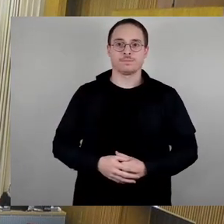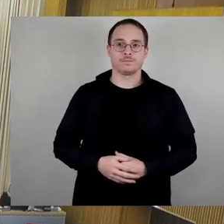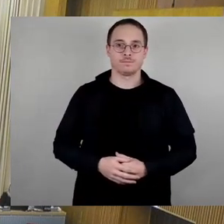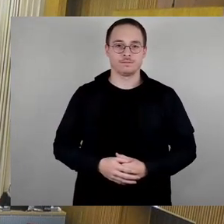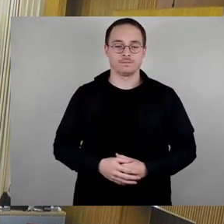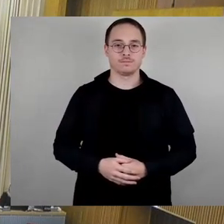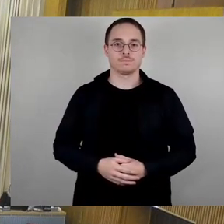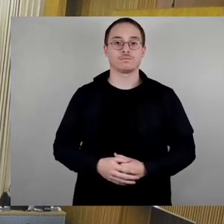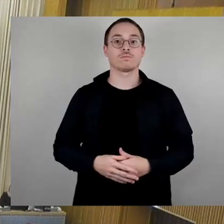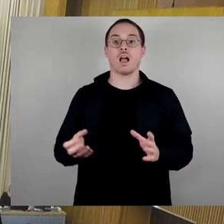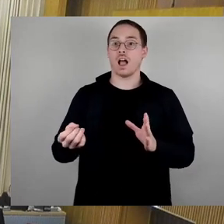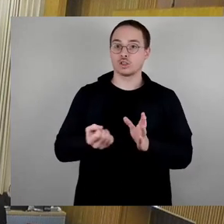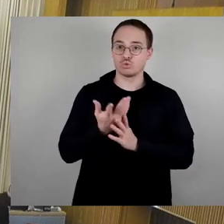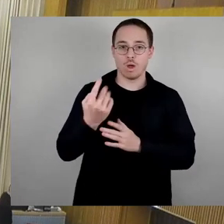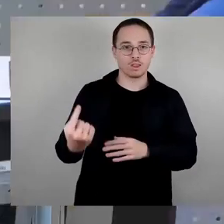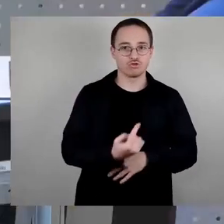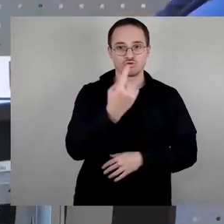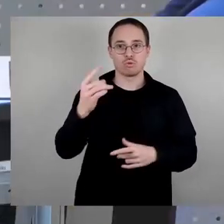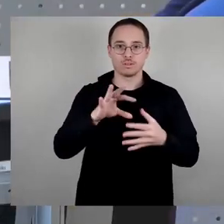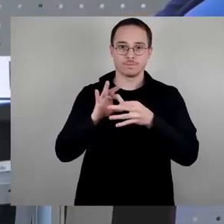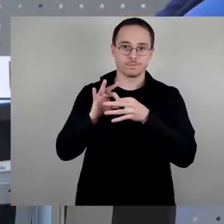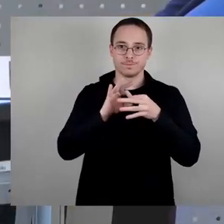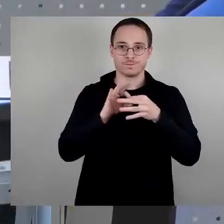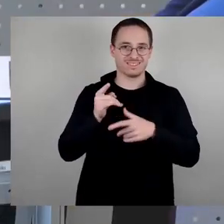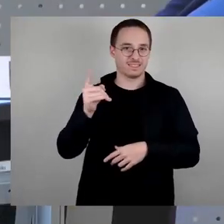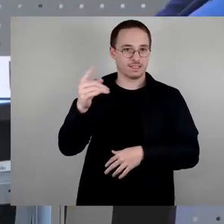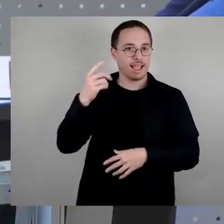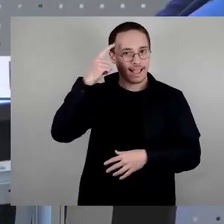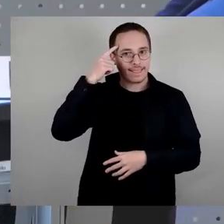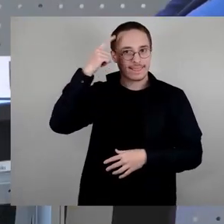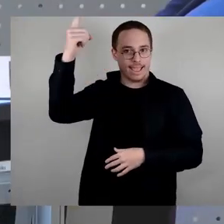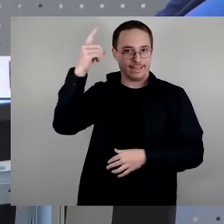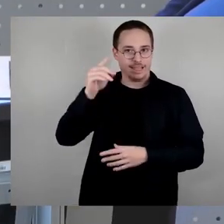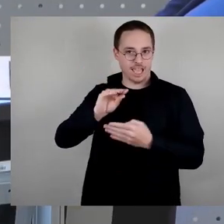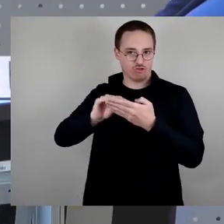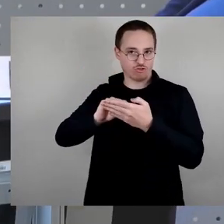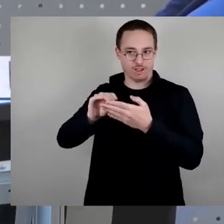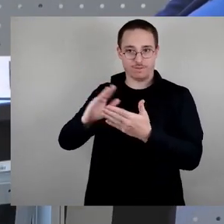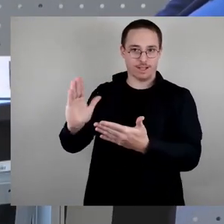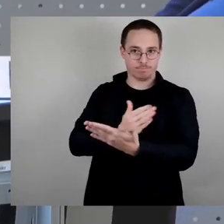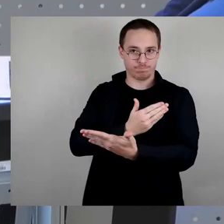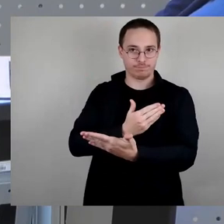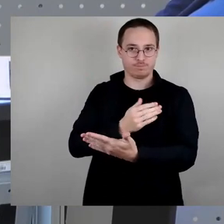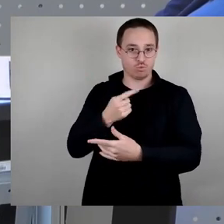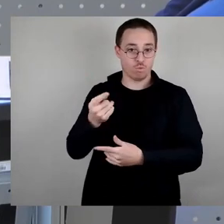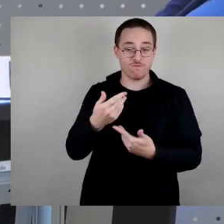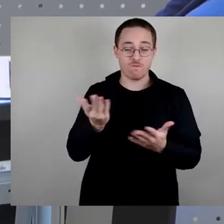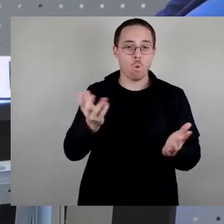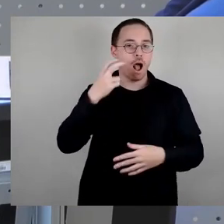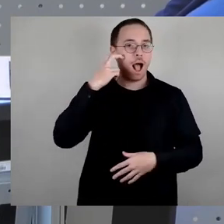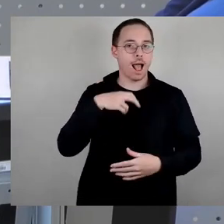Aktuelle Stunde zum Thema Entfernte Gedenk in Schrift der Erinnerungsstätte auf dem Altmarkt.